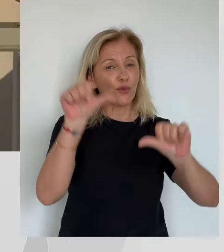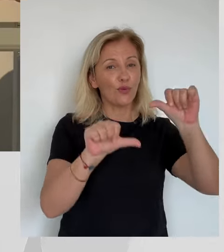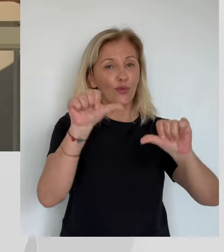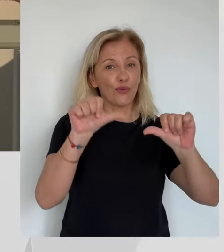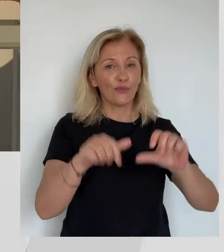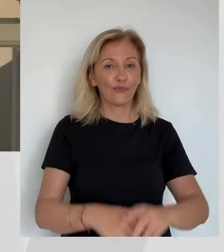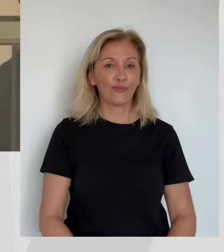tous les deux à leur première législature.